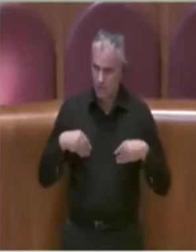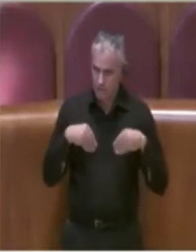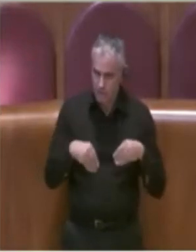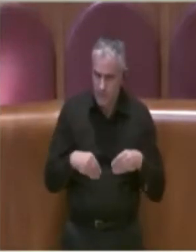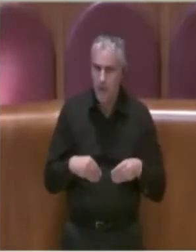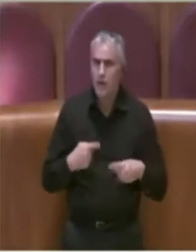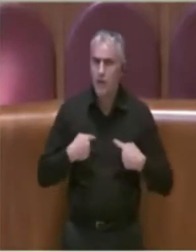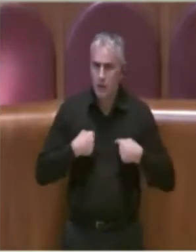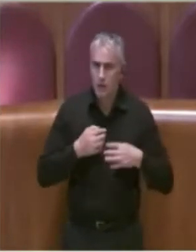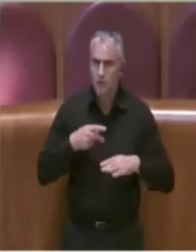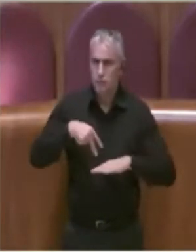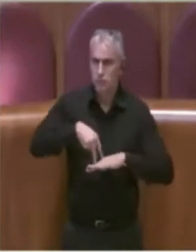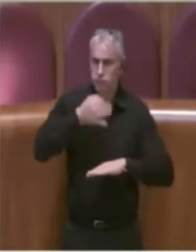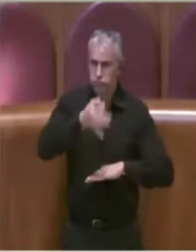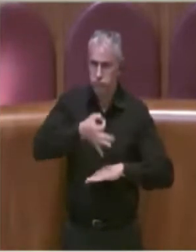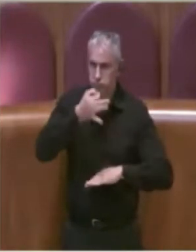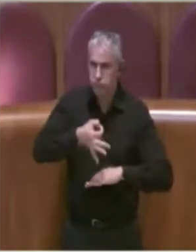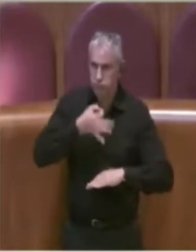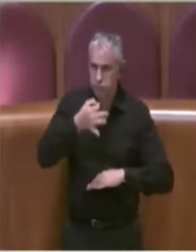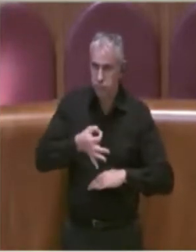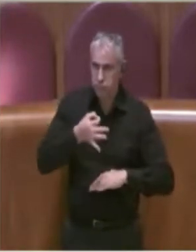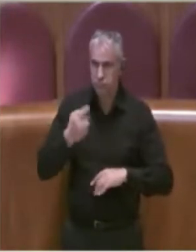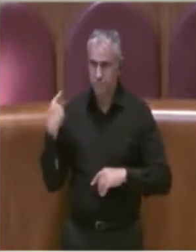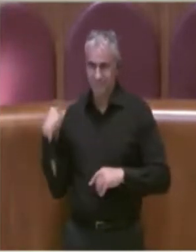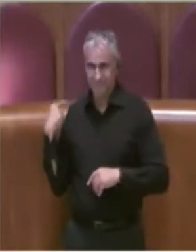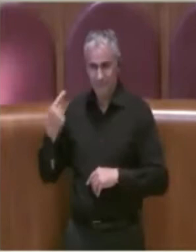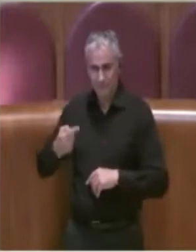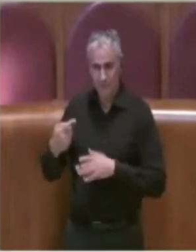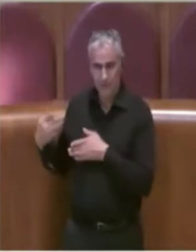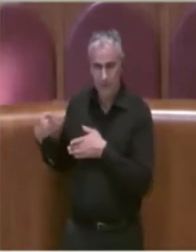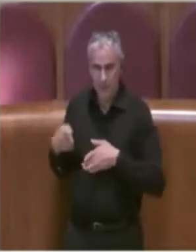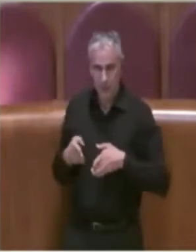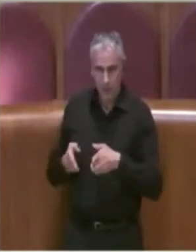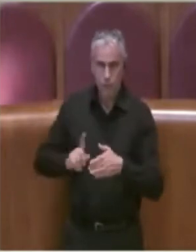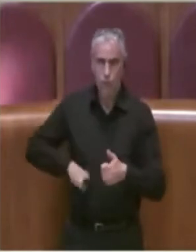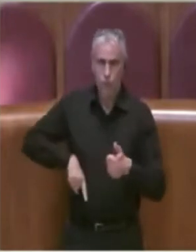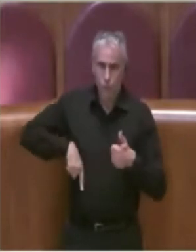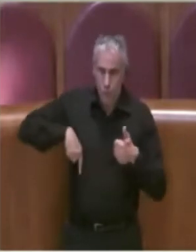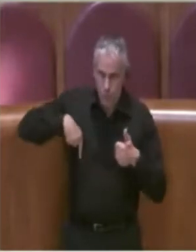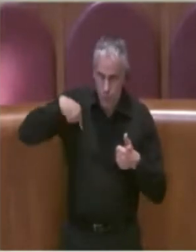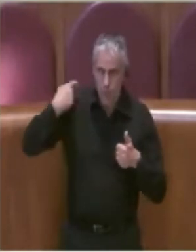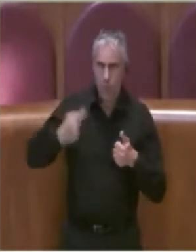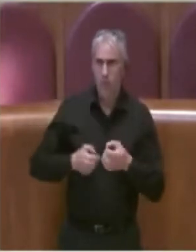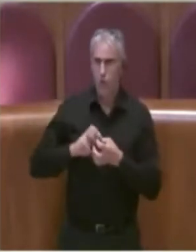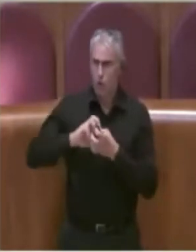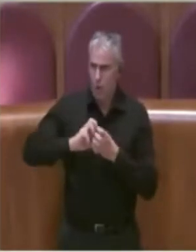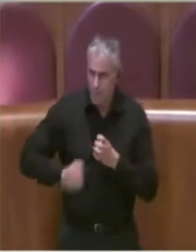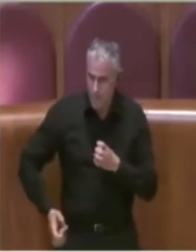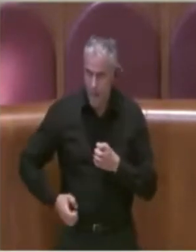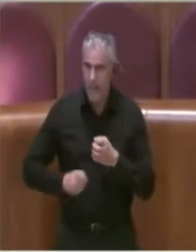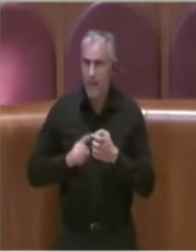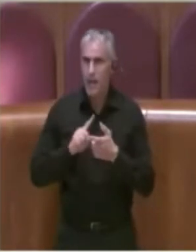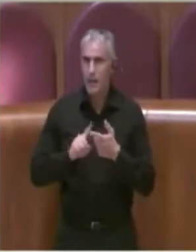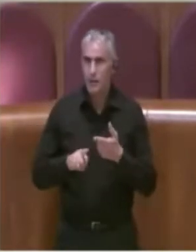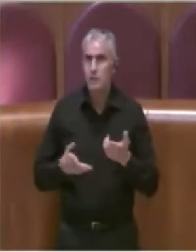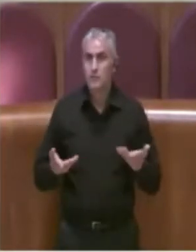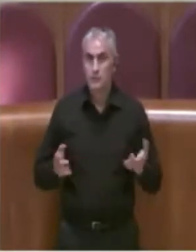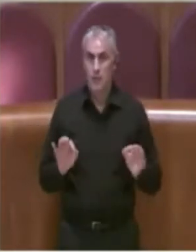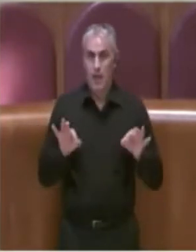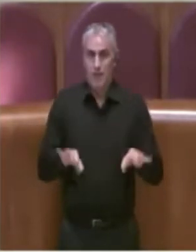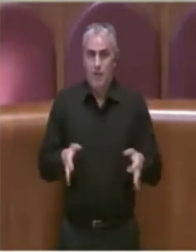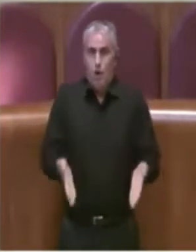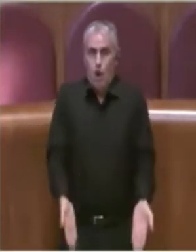esposto quello che è stato il percorso estremamente lungo e complesso che ci ha portato a oggi